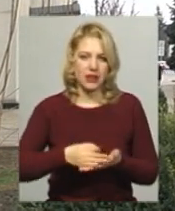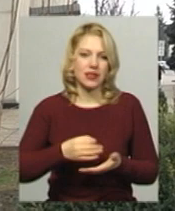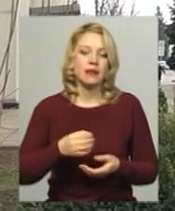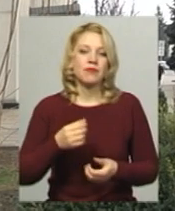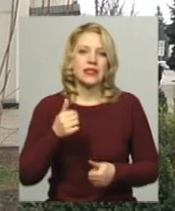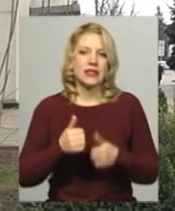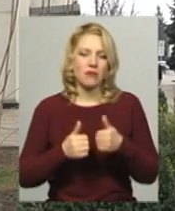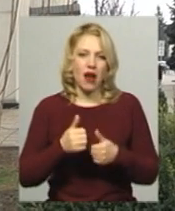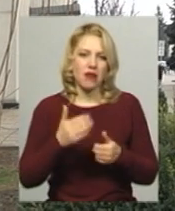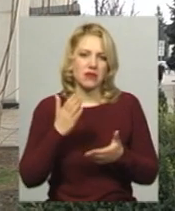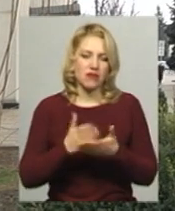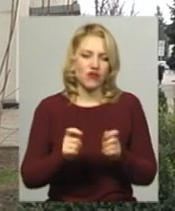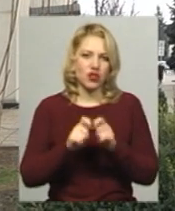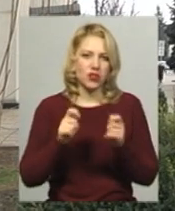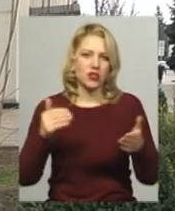Відкрилися нові зірки,